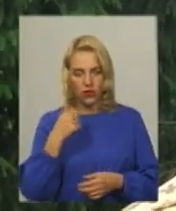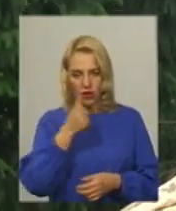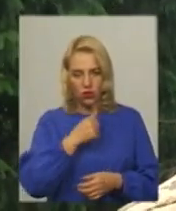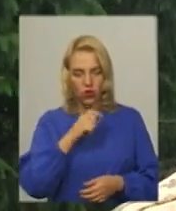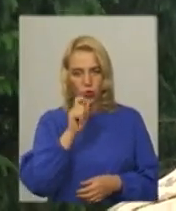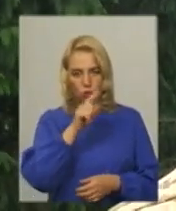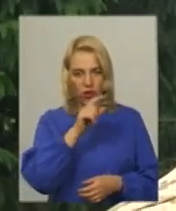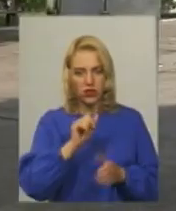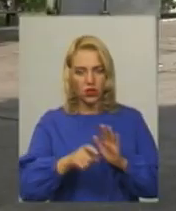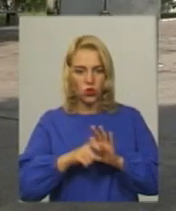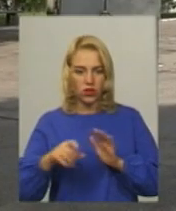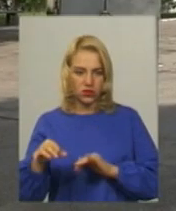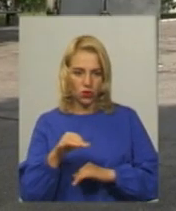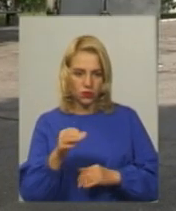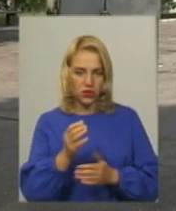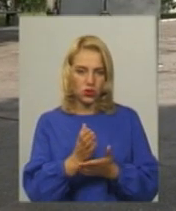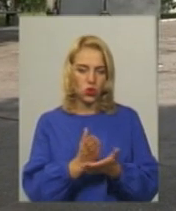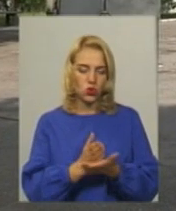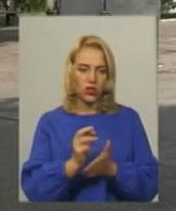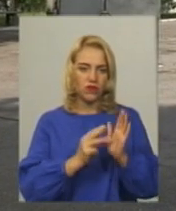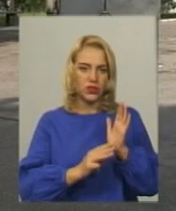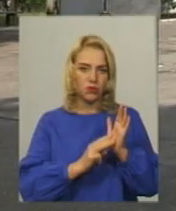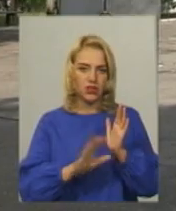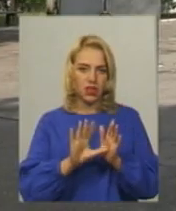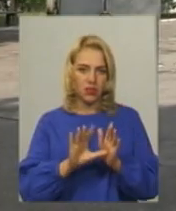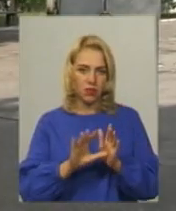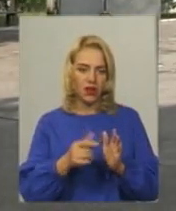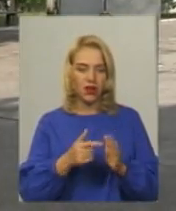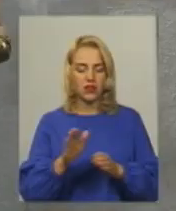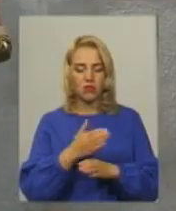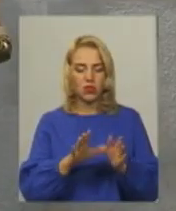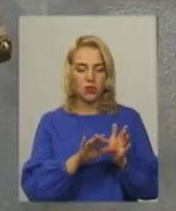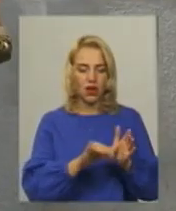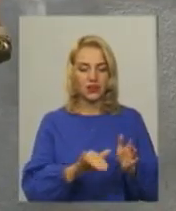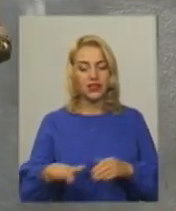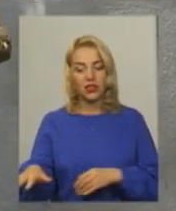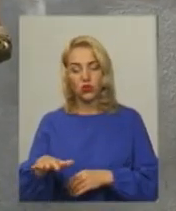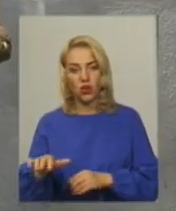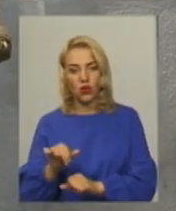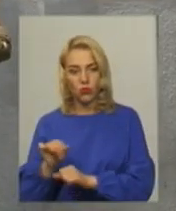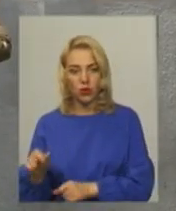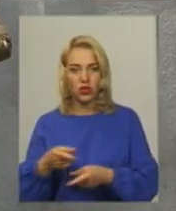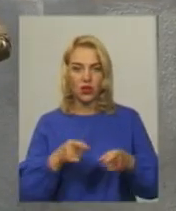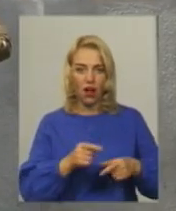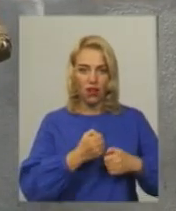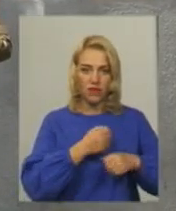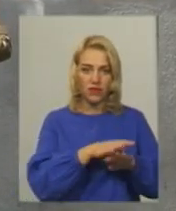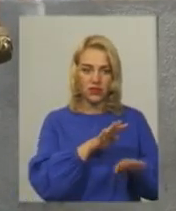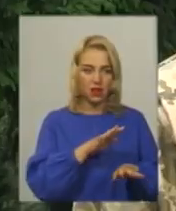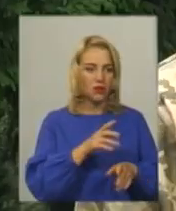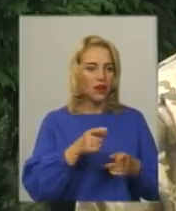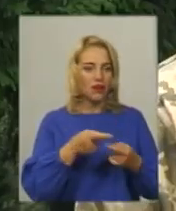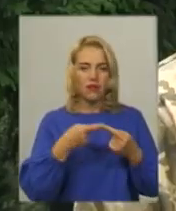Луганській та Донецькій областях Служив у 80-й бригаді Каже, між бригадою територіальної оборони і реальними військами збройних сил різниці